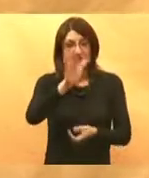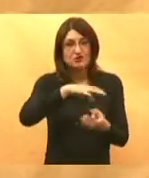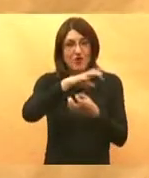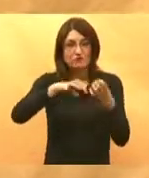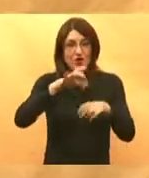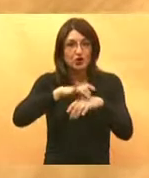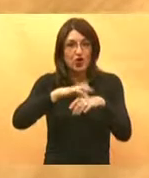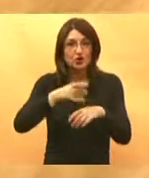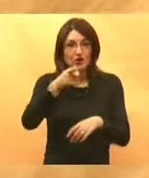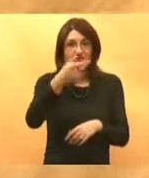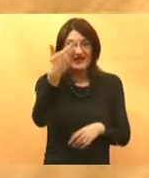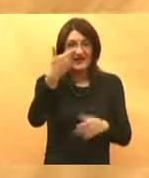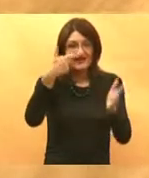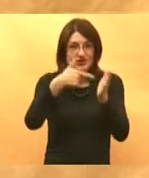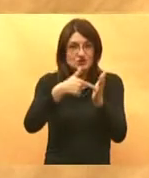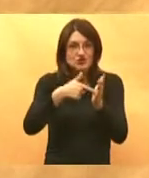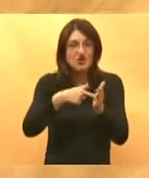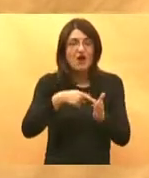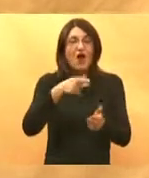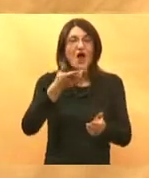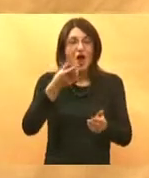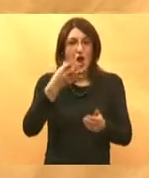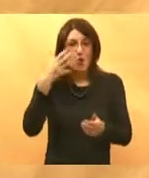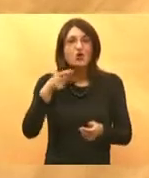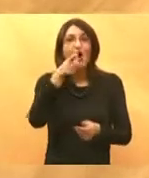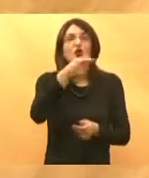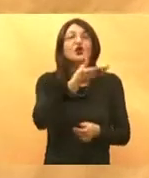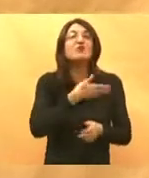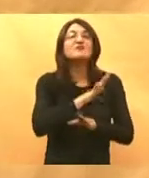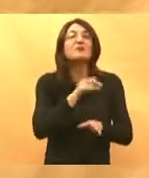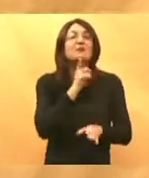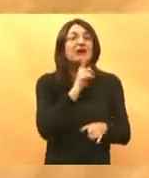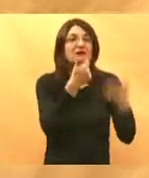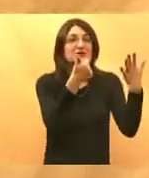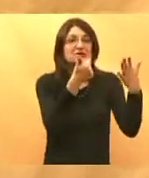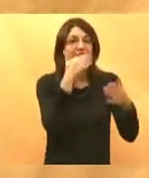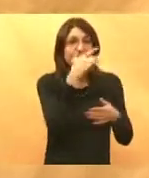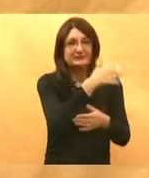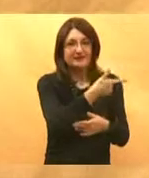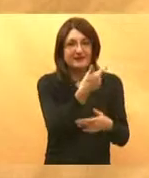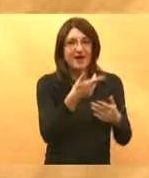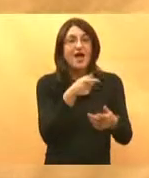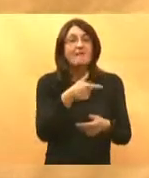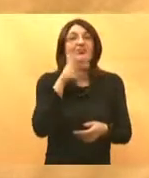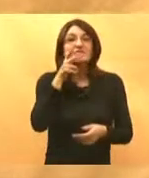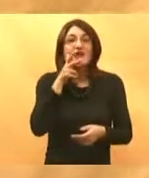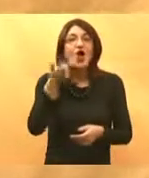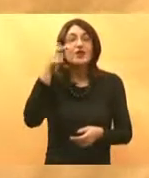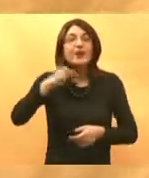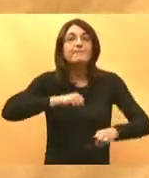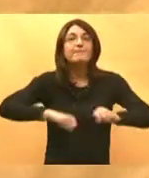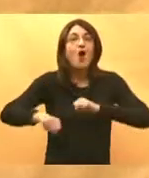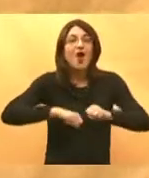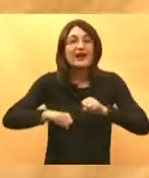vaših 2000 kuna dobije 6 kuna vjerojatno mjesečno dakle tražimo zajedno od politike da nam stvori uvijete da